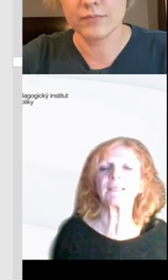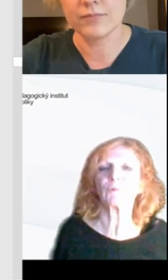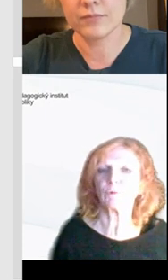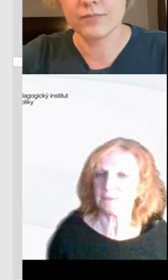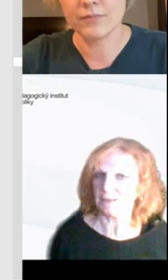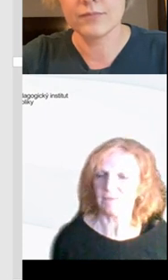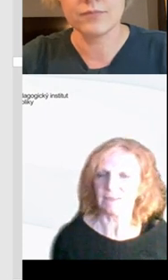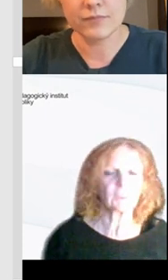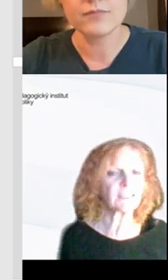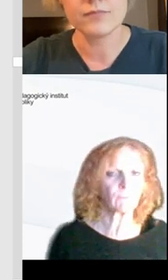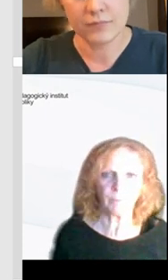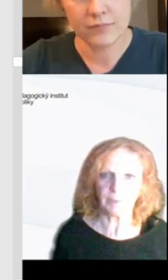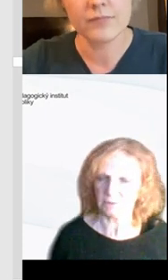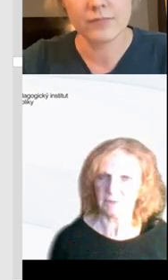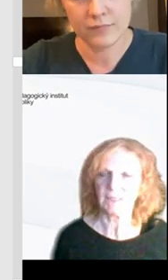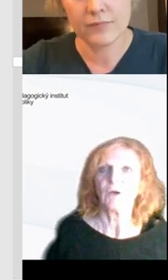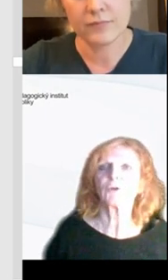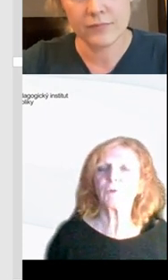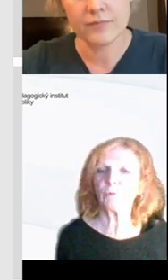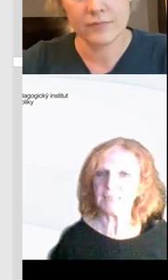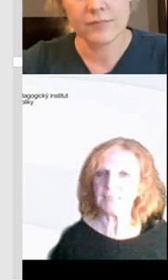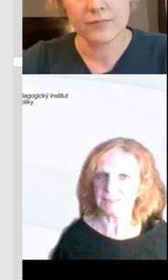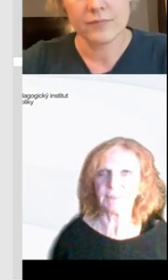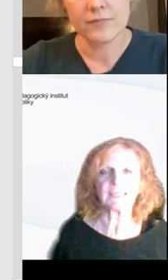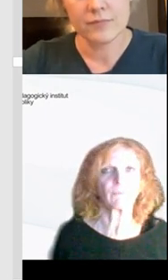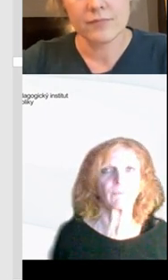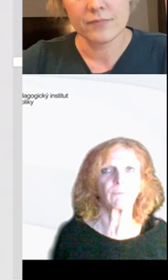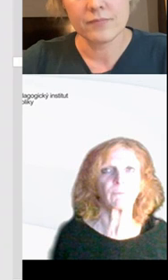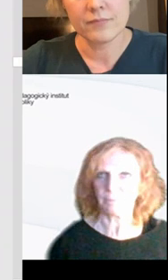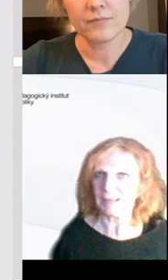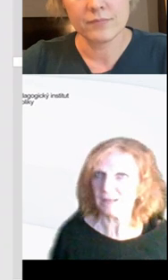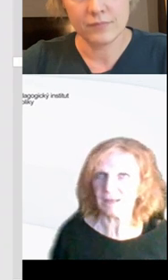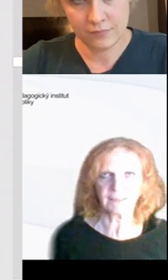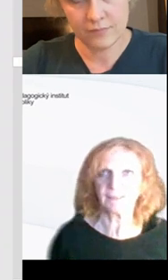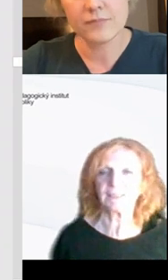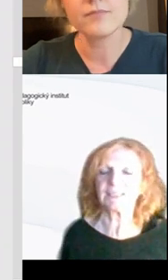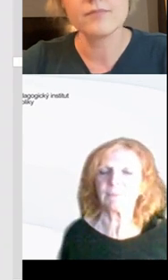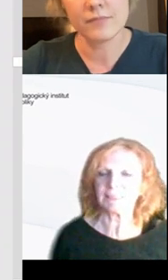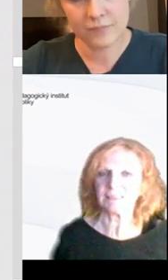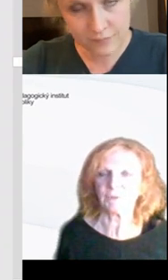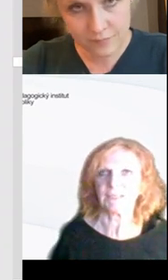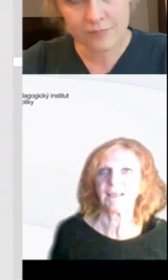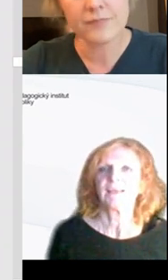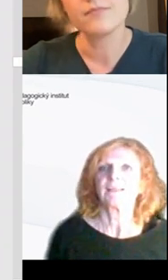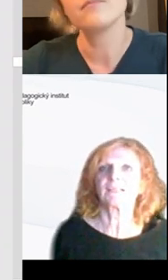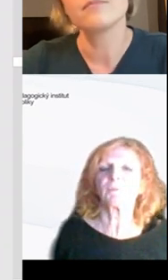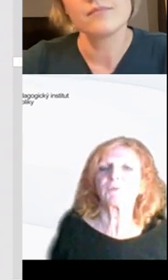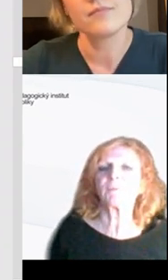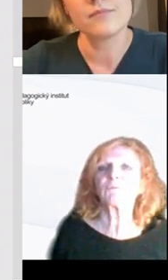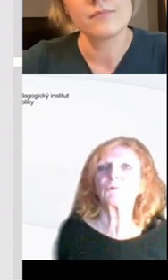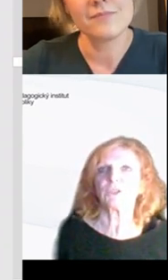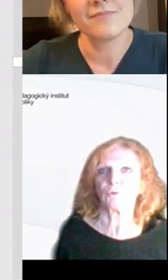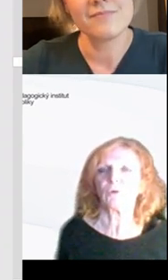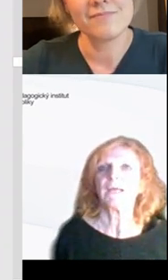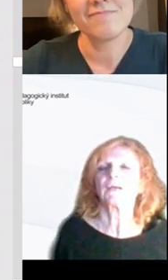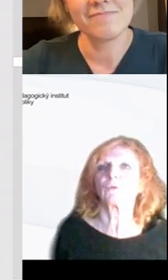elektronickým textem budou setkat. Oni s ním budou pracovat. Oni budou psát SMS-ky, budou psát maily, i když si třeba myslíme, že ne. Takže